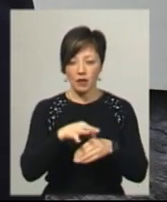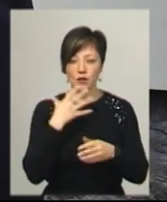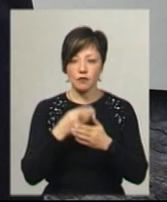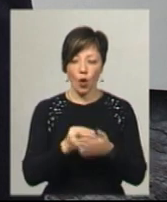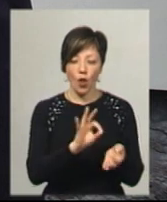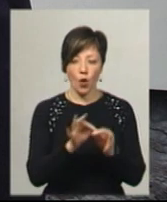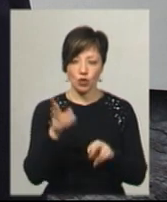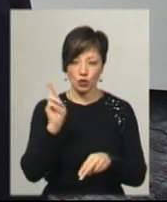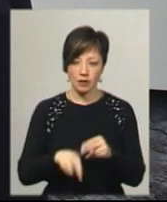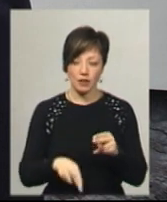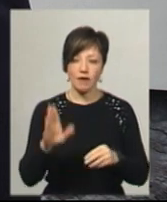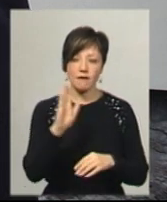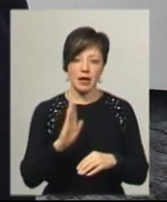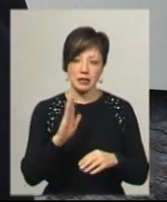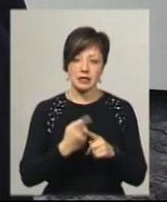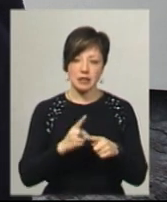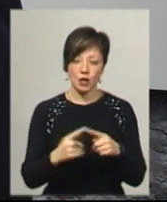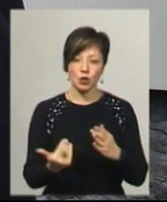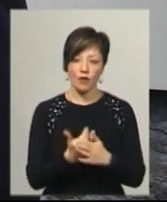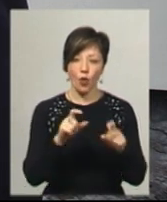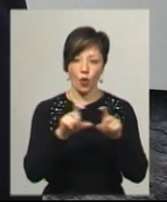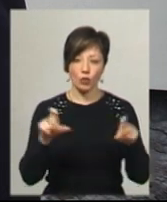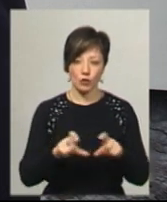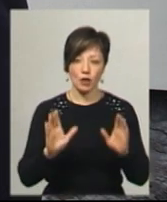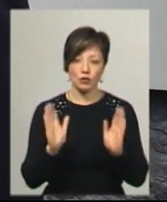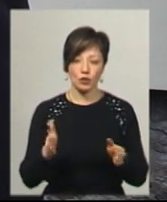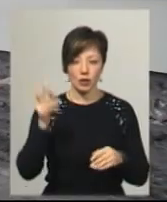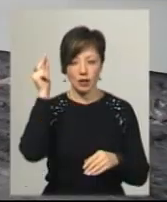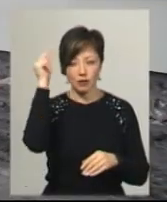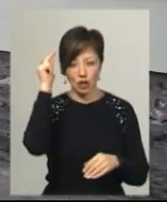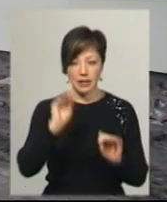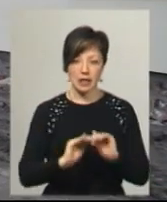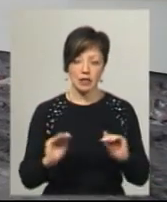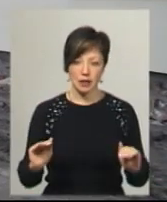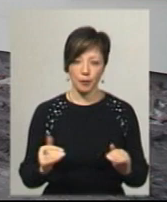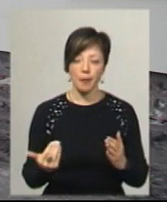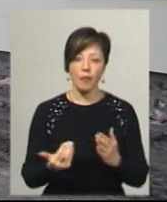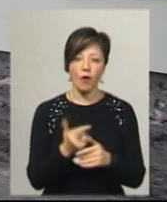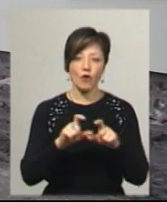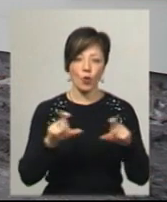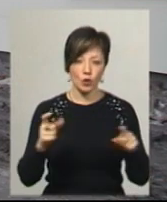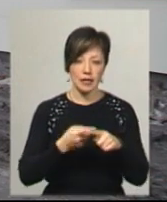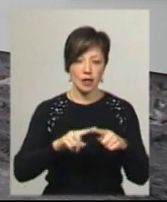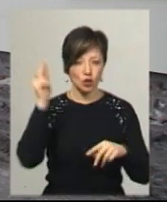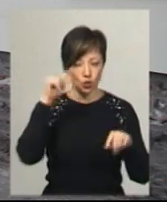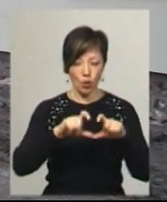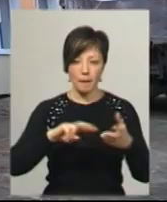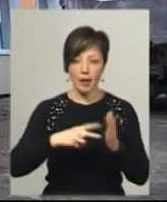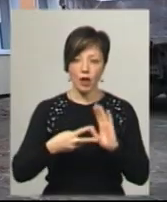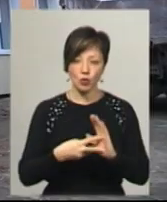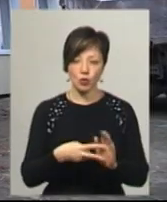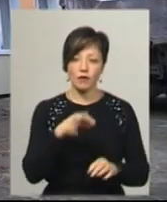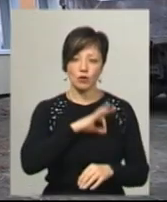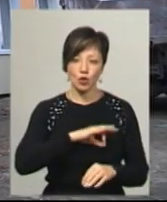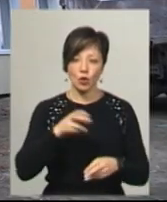логічного завершення і вже в вересні цих нових корпусах будуть навчатися діти. Новий корпус Атанівської загальноосвітньої школи планують прийняти в